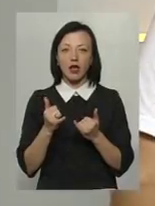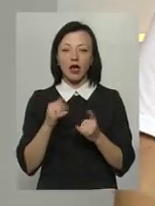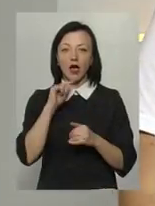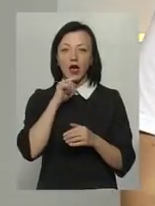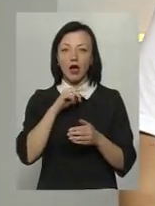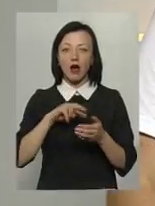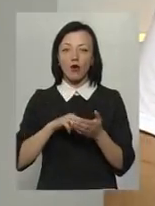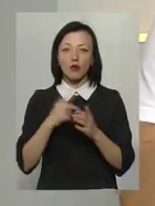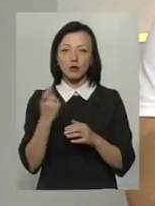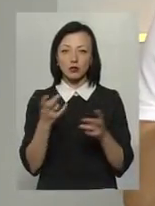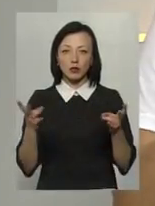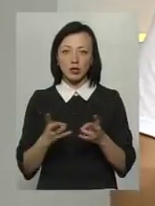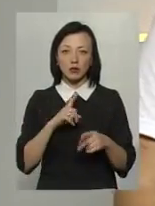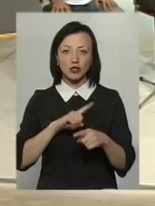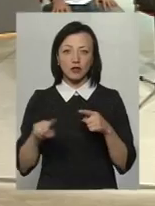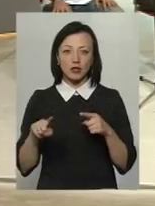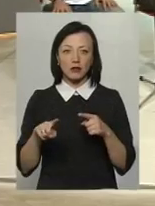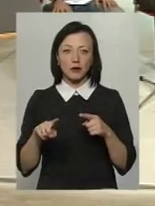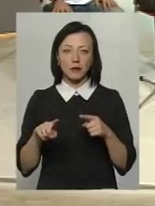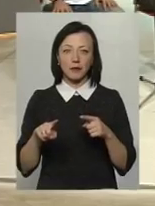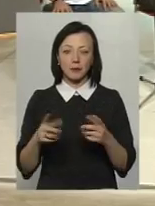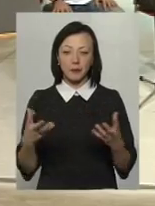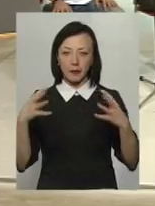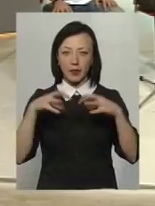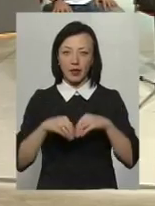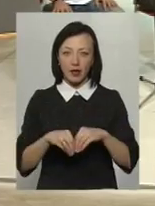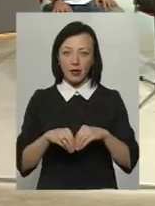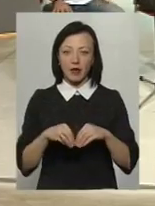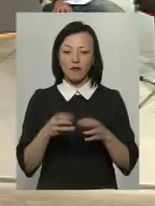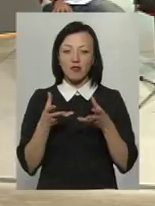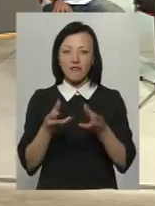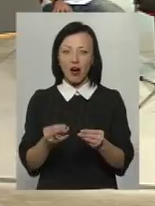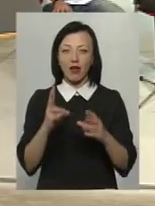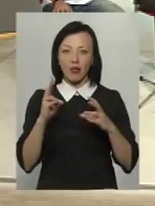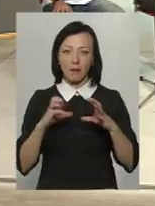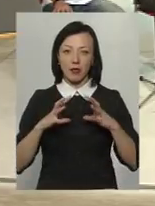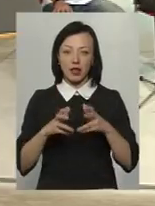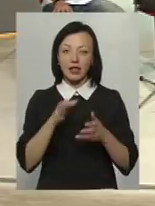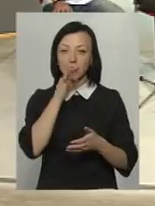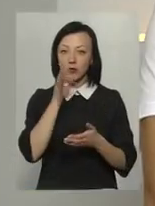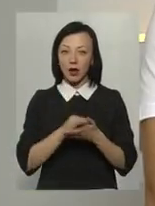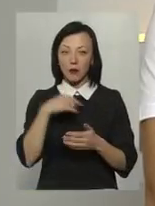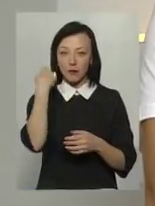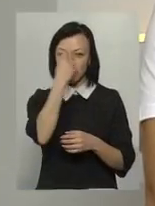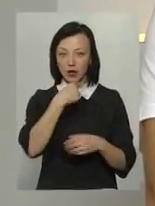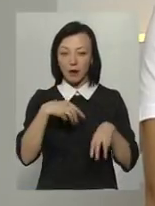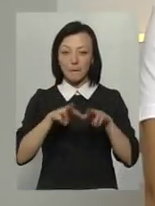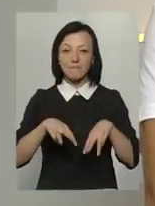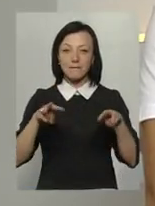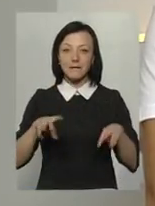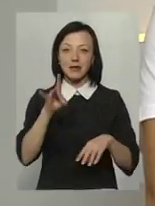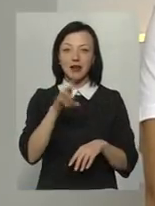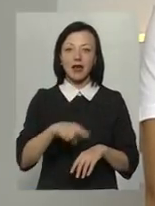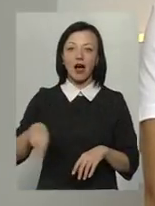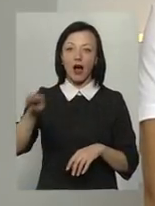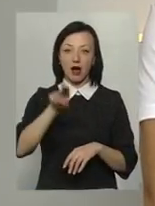все дуже швидко мультиплікується в масштабах всієї планети. Тому відповідальність персонально отих мільярдів людей, які живуть